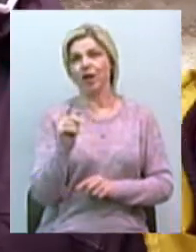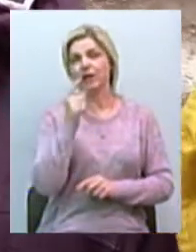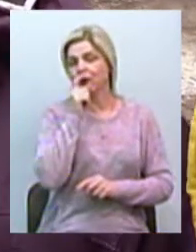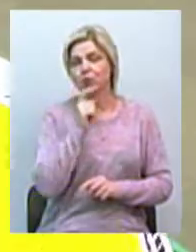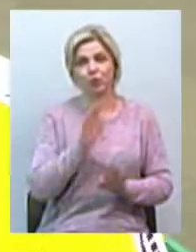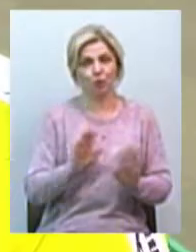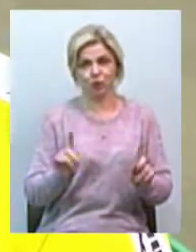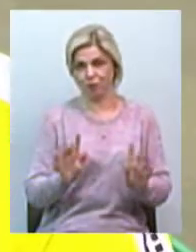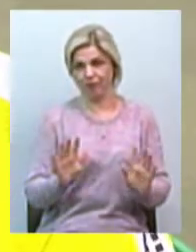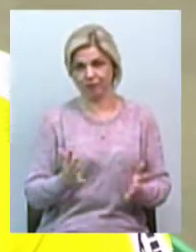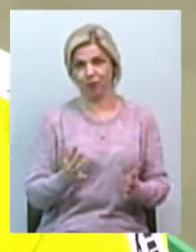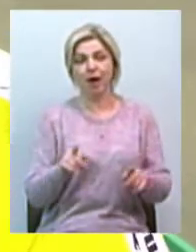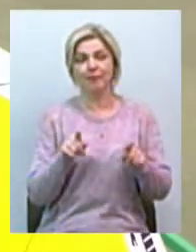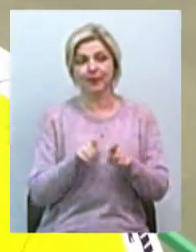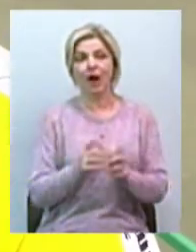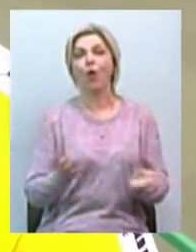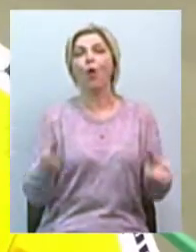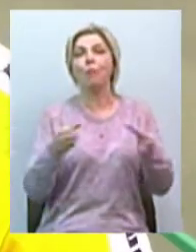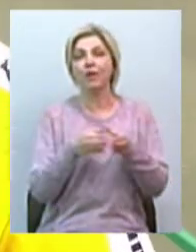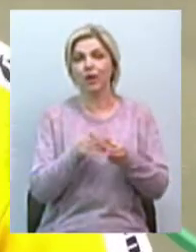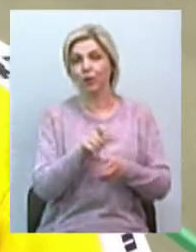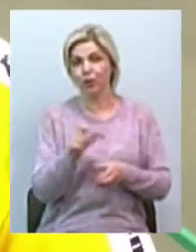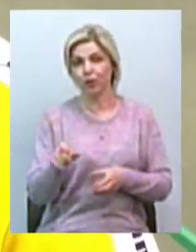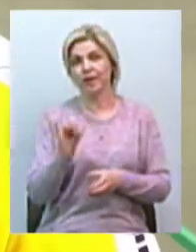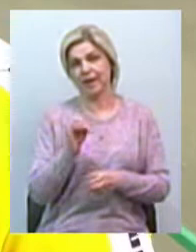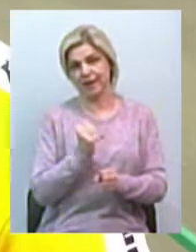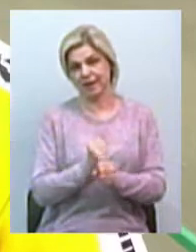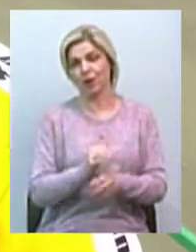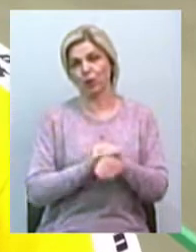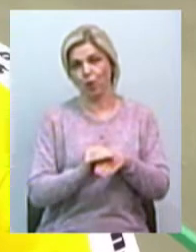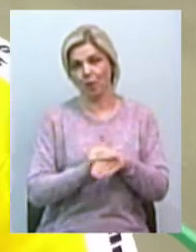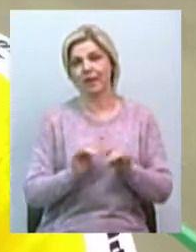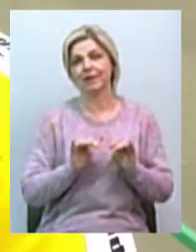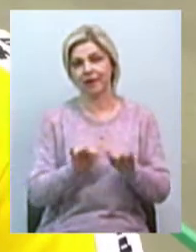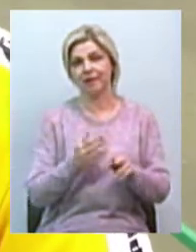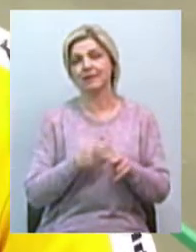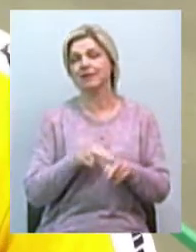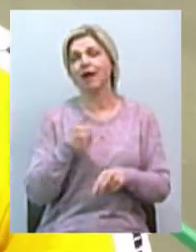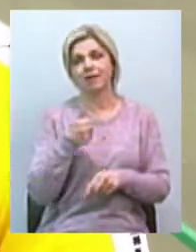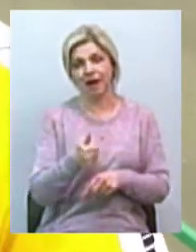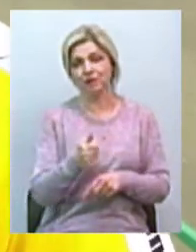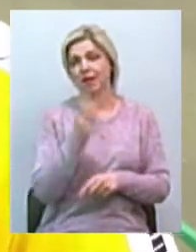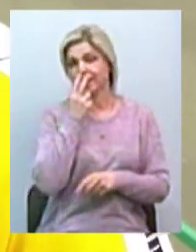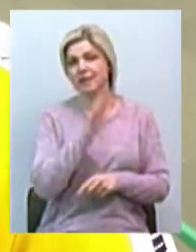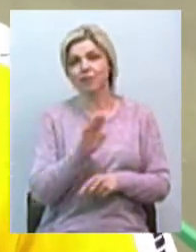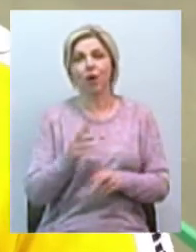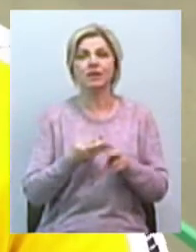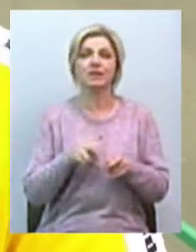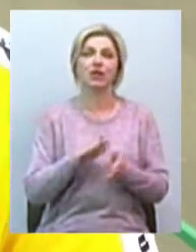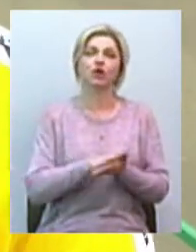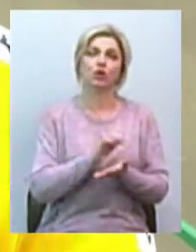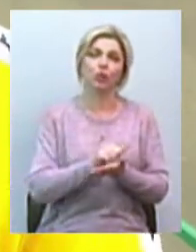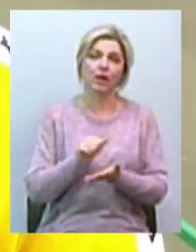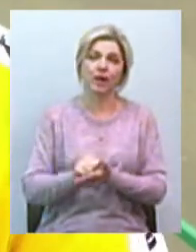що відбувається. Ось так от об'єднуються люди в команди і роблять добрі справи. Це класно. Незалежно від того, чи це журналісти, чи